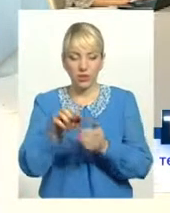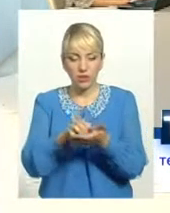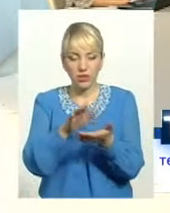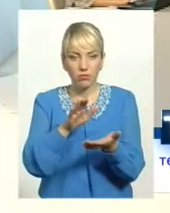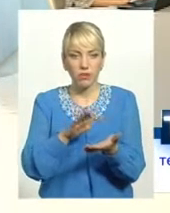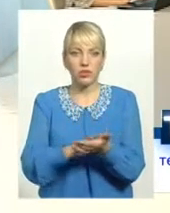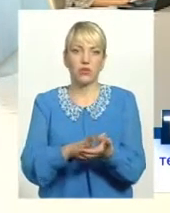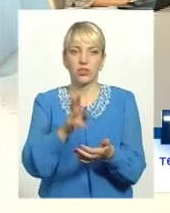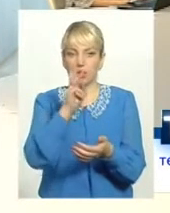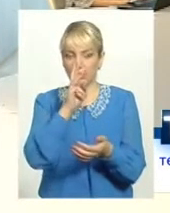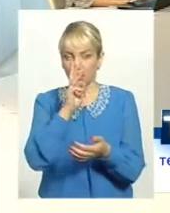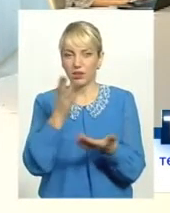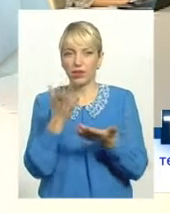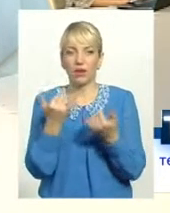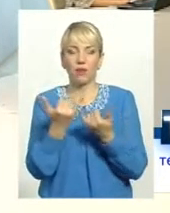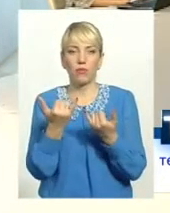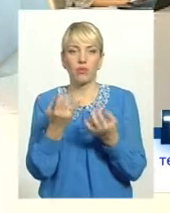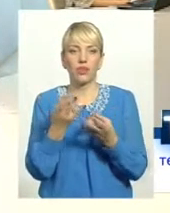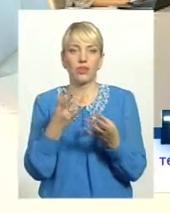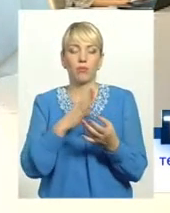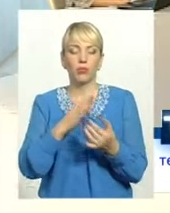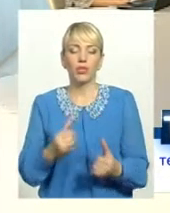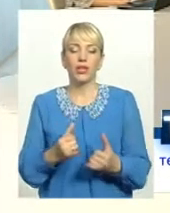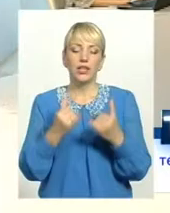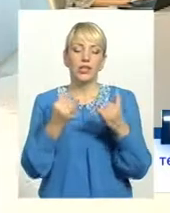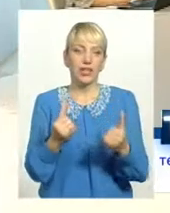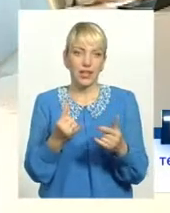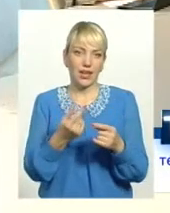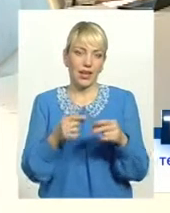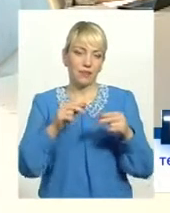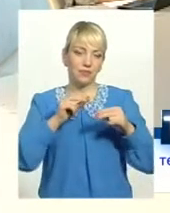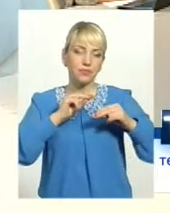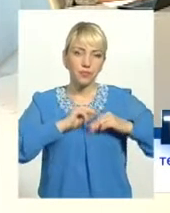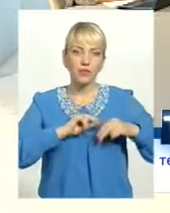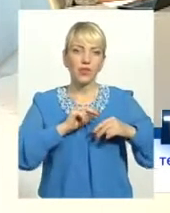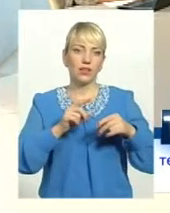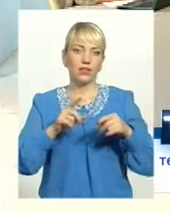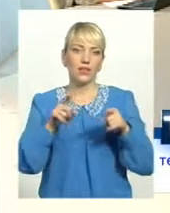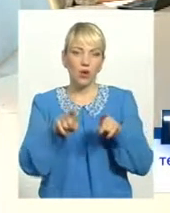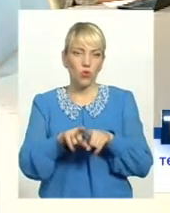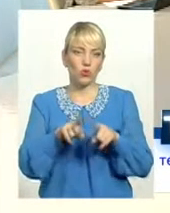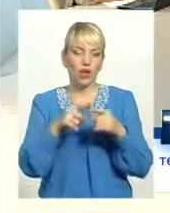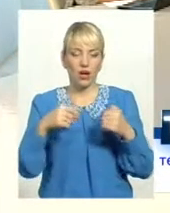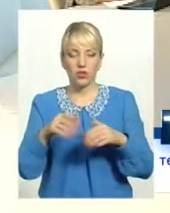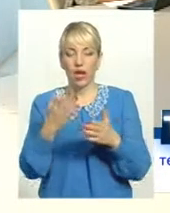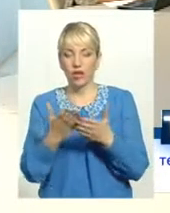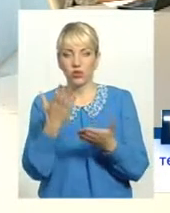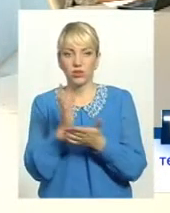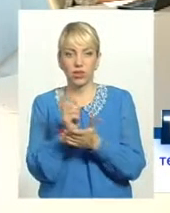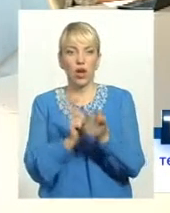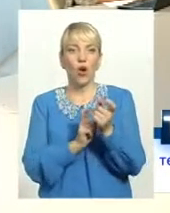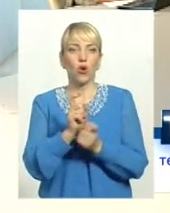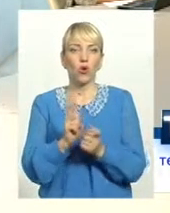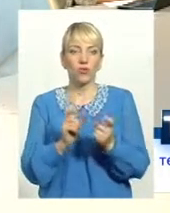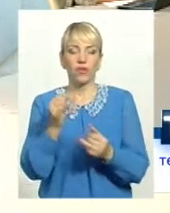працівників, яка має бути там в якихось відсотках до галузевої або не нижче галузевої. І в випадку конфлікта інтересів по заробітній